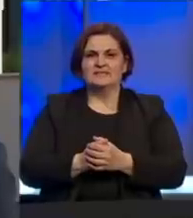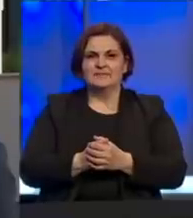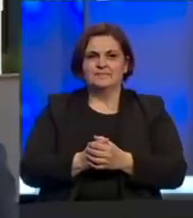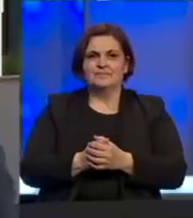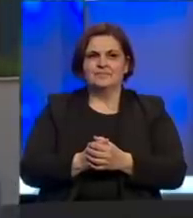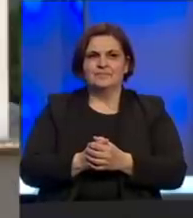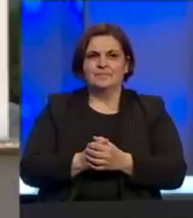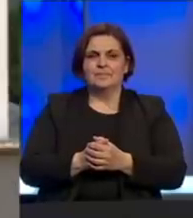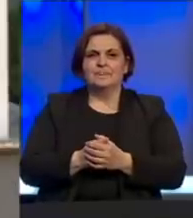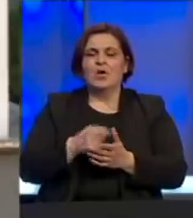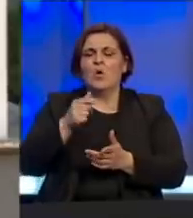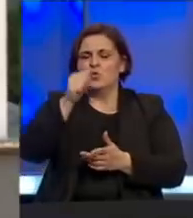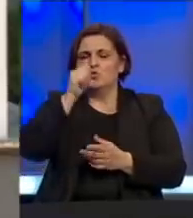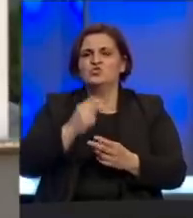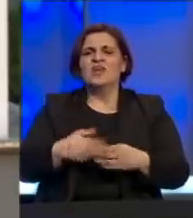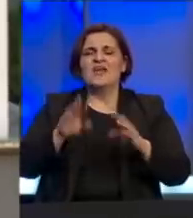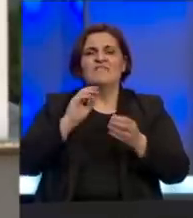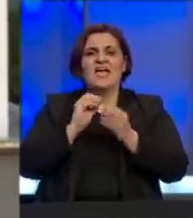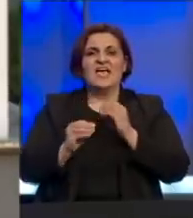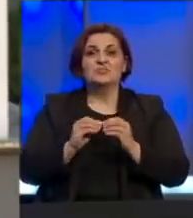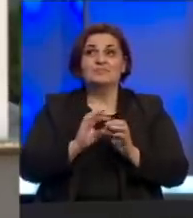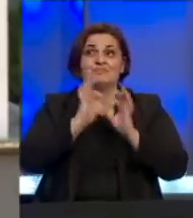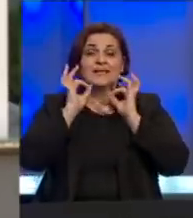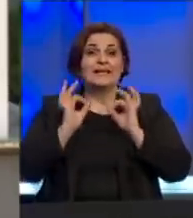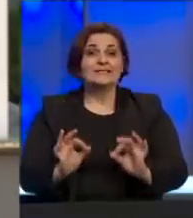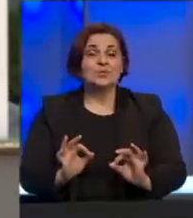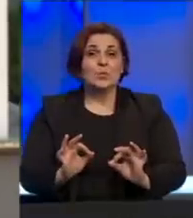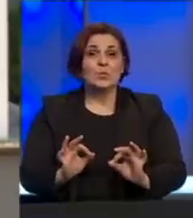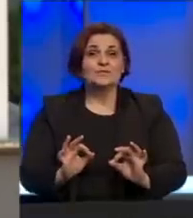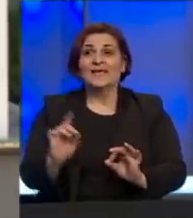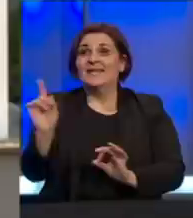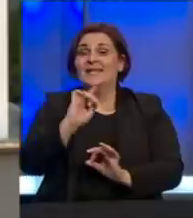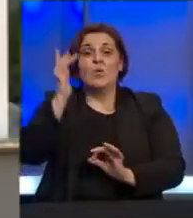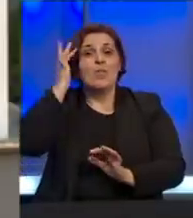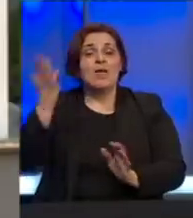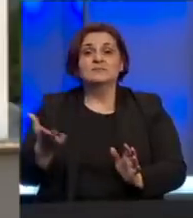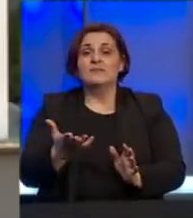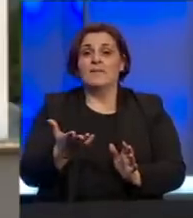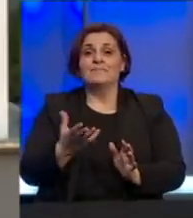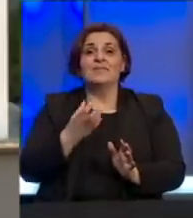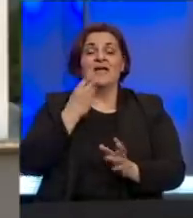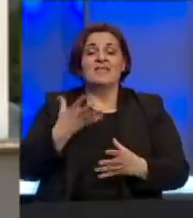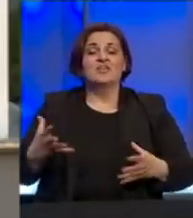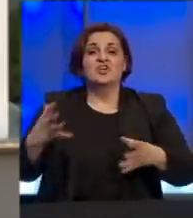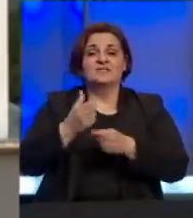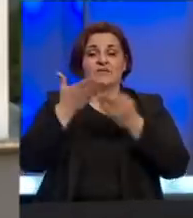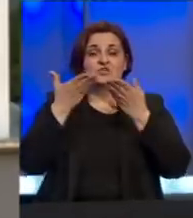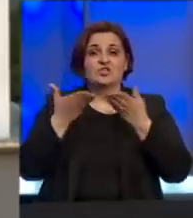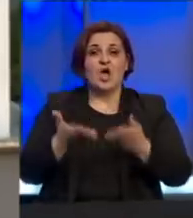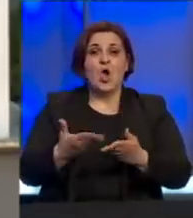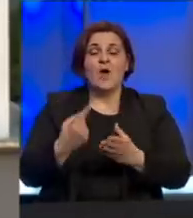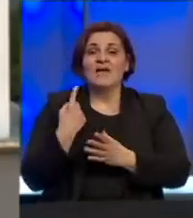profesor Mansur Dogan Ono što je najveći problem je neizvjesnost naime niko ne zna kada će završiti ova